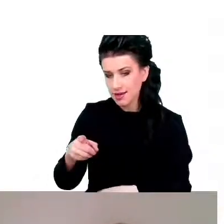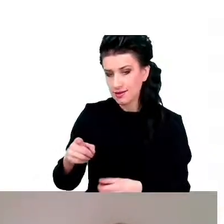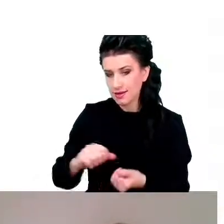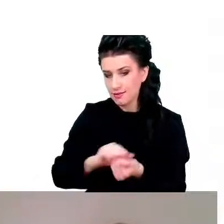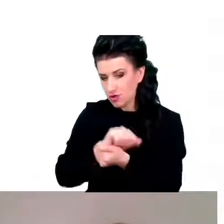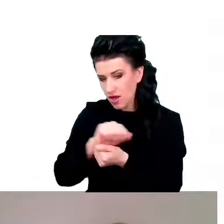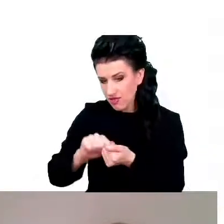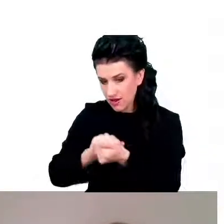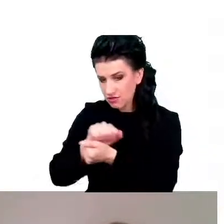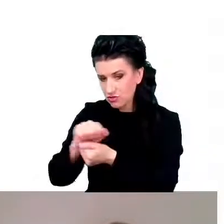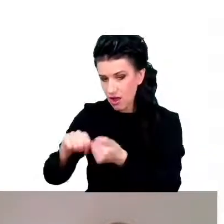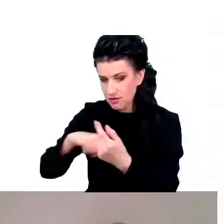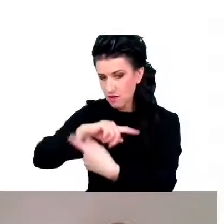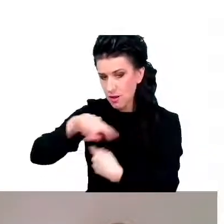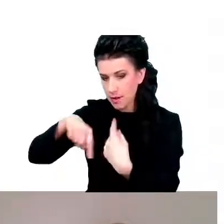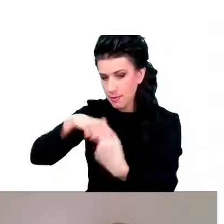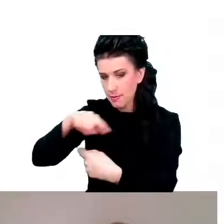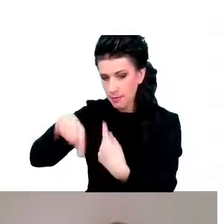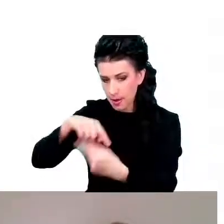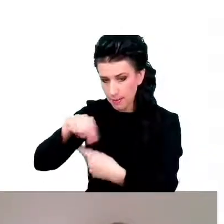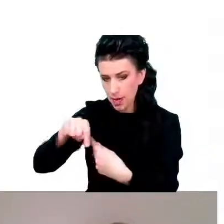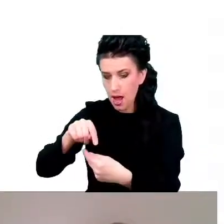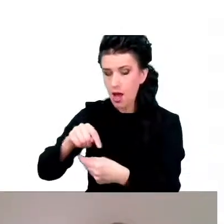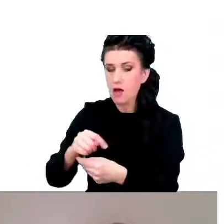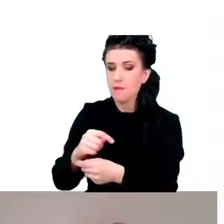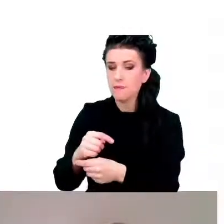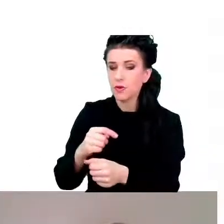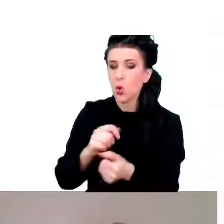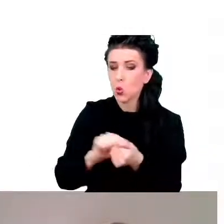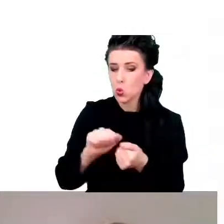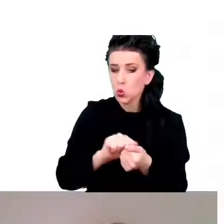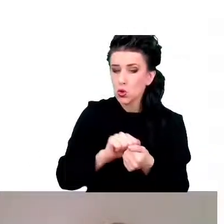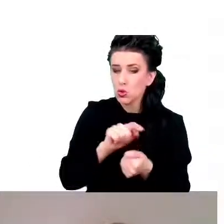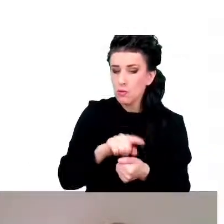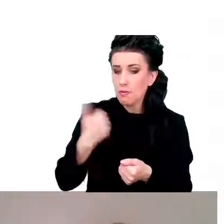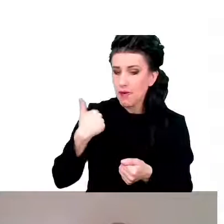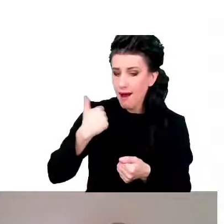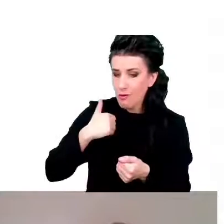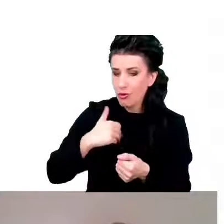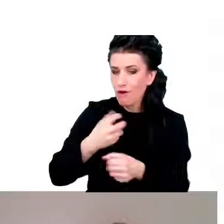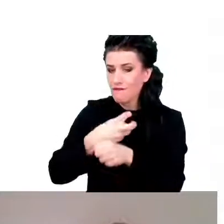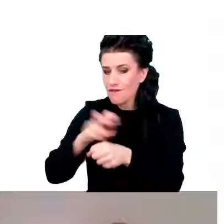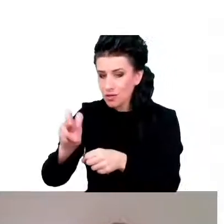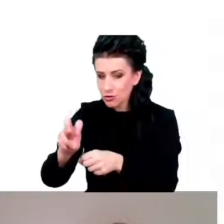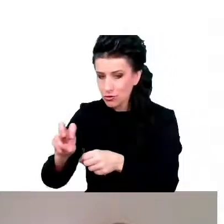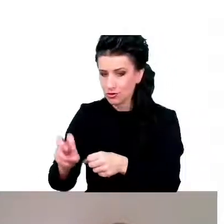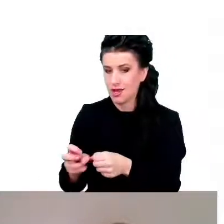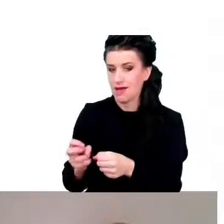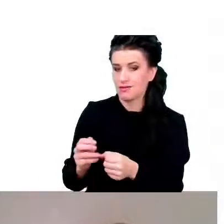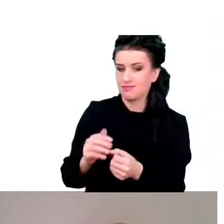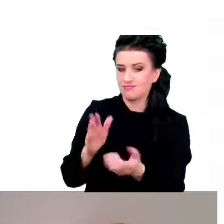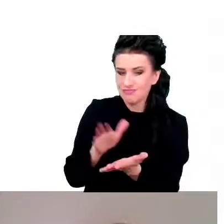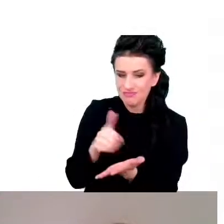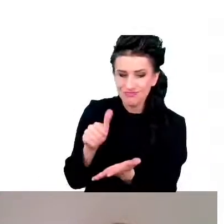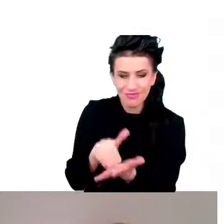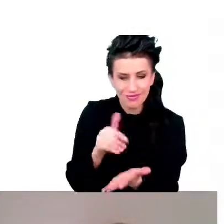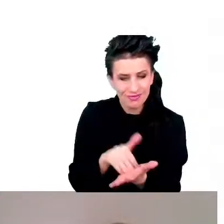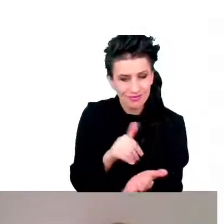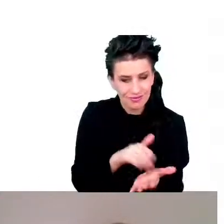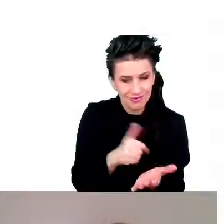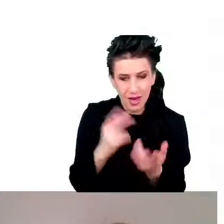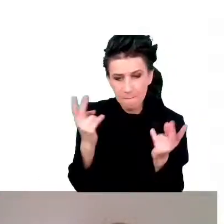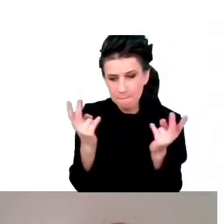uszkodzonych białek, uszkodzonych mitochondriów. Generalnie jest to taki proces sprzątania i